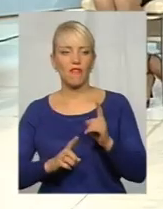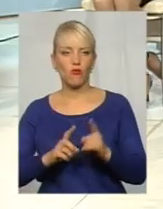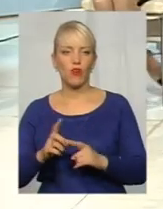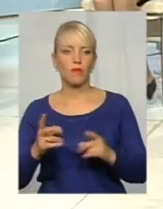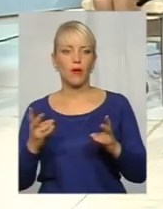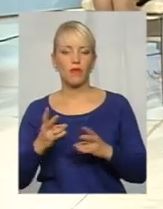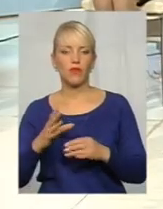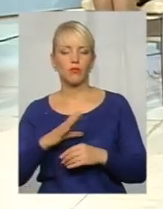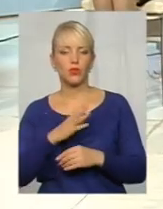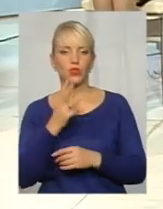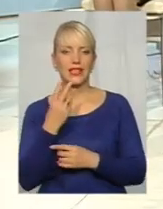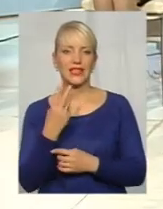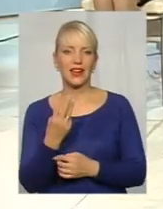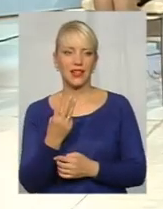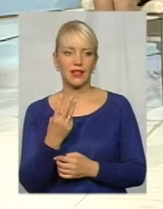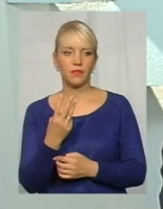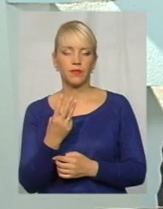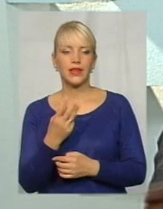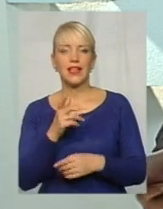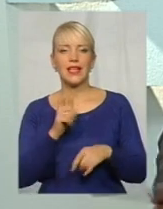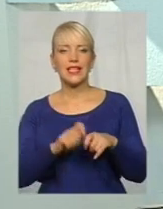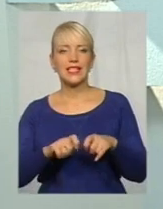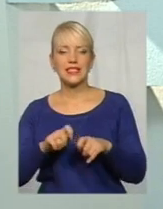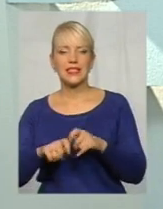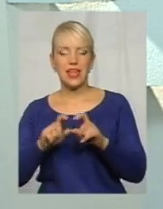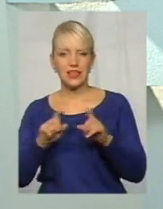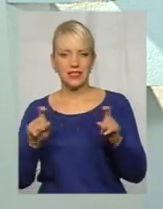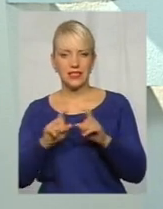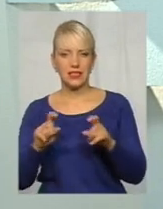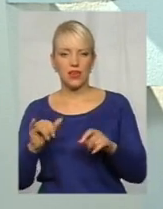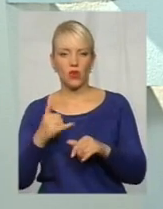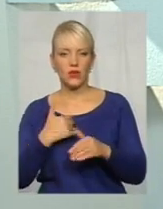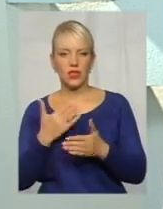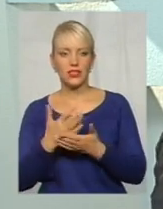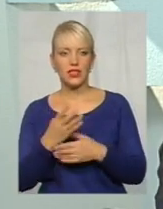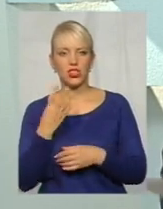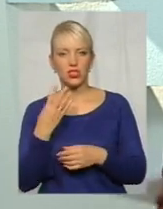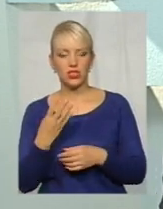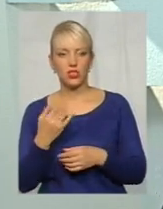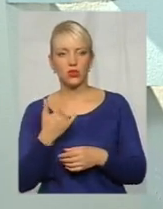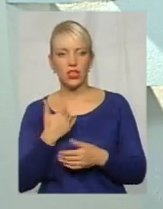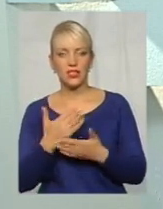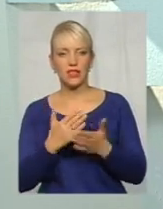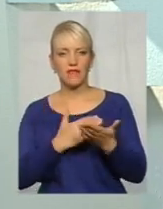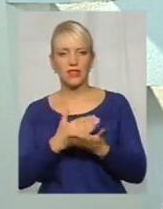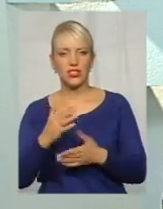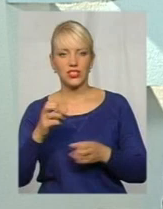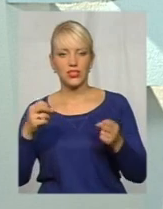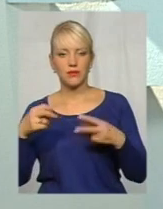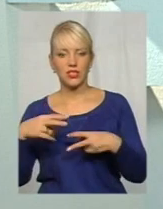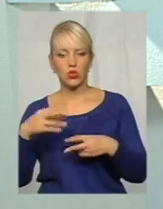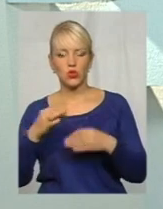три інстанції, а фактично в нас є, грубо кажучи, чотири. Тобто, в нас є вищий спеціалізований